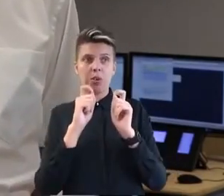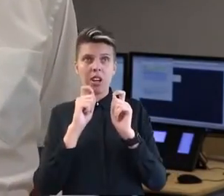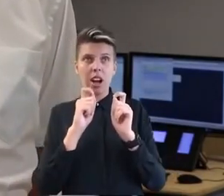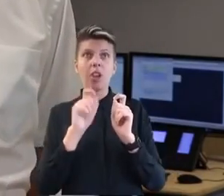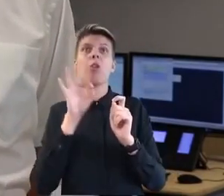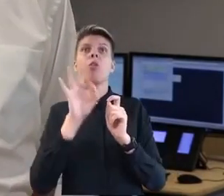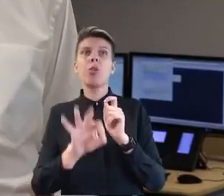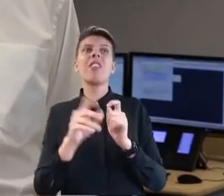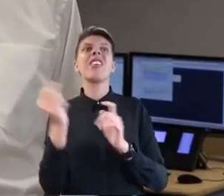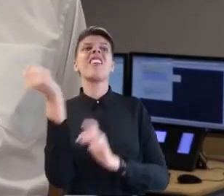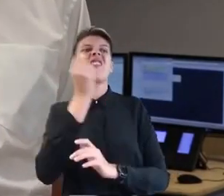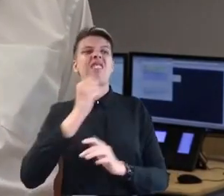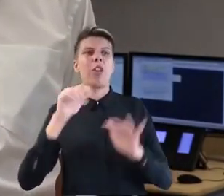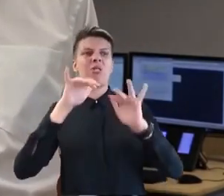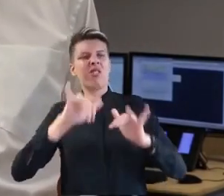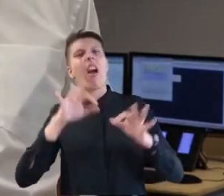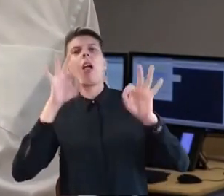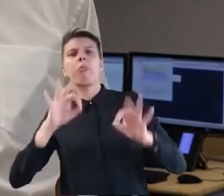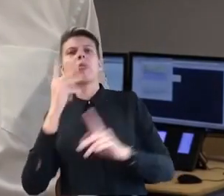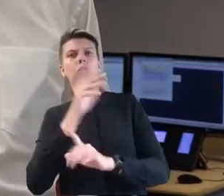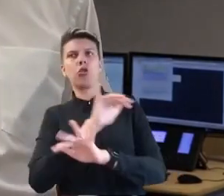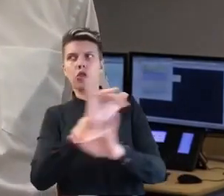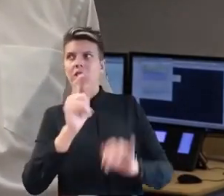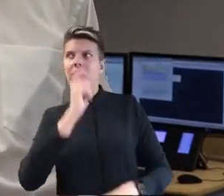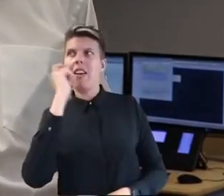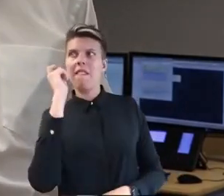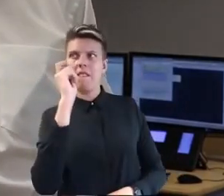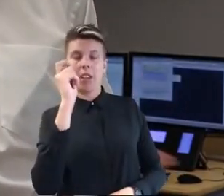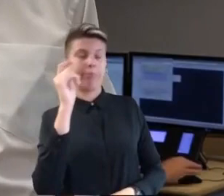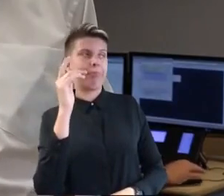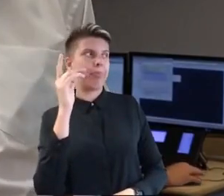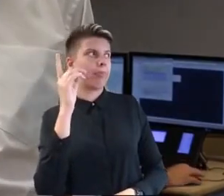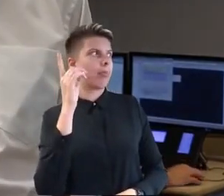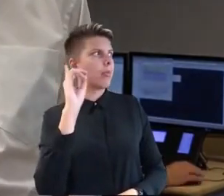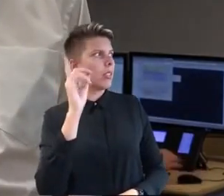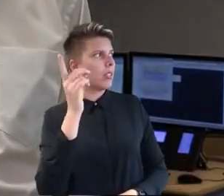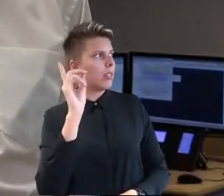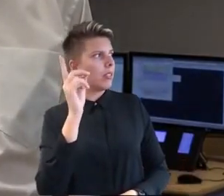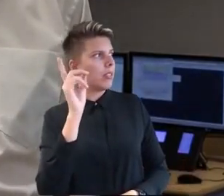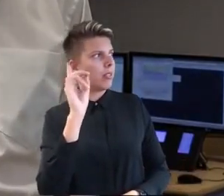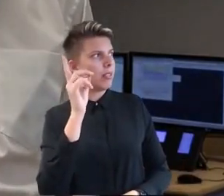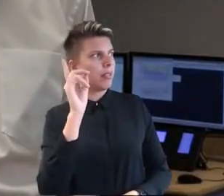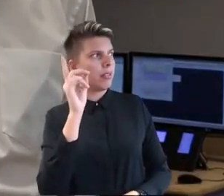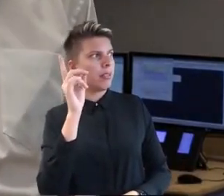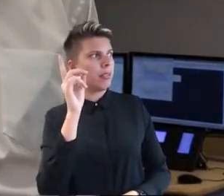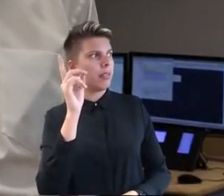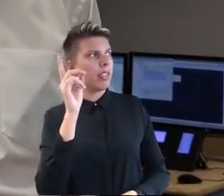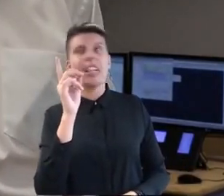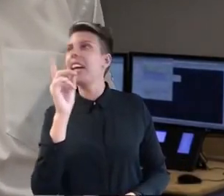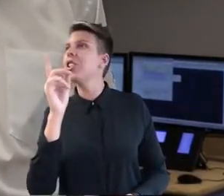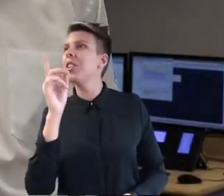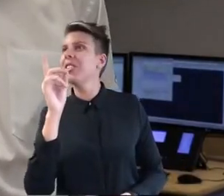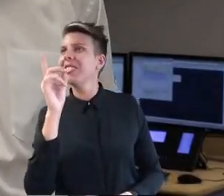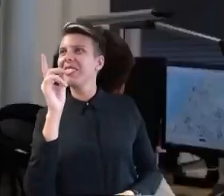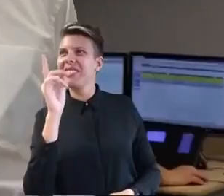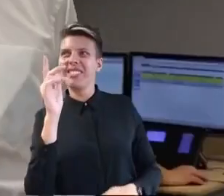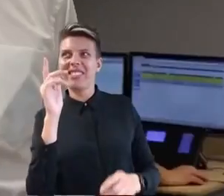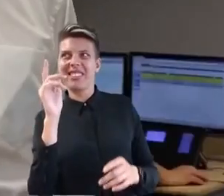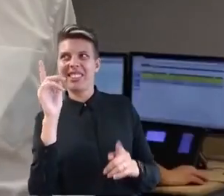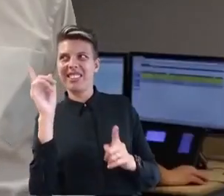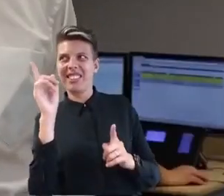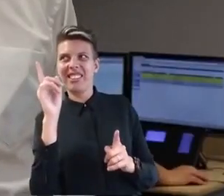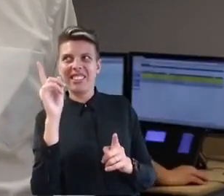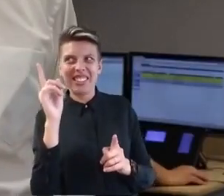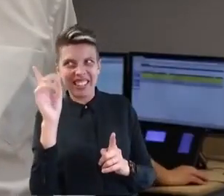Verteidigungsfall zu warnen, der die Bevölkerung in Mitleidenschaft ziehen könnte oder schon gezogen hat.